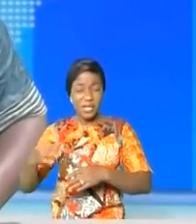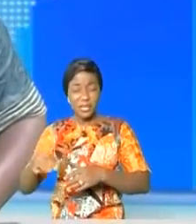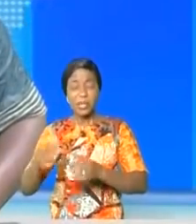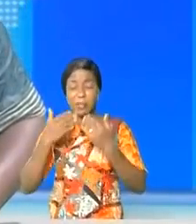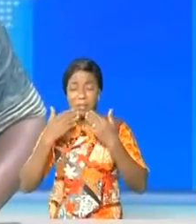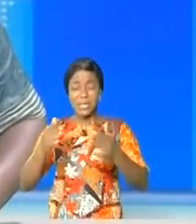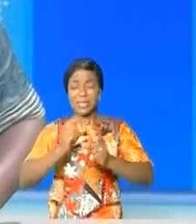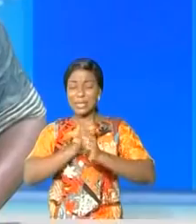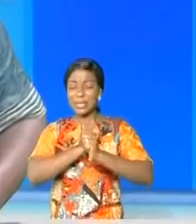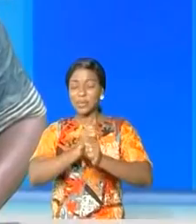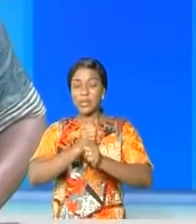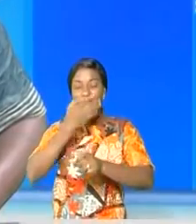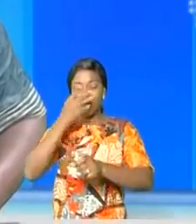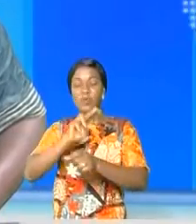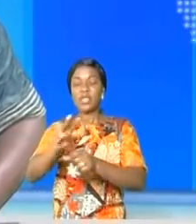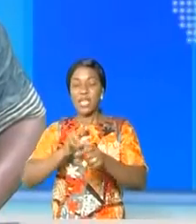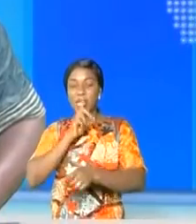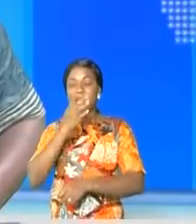et respectez les gestes barrières.